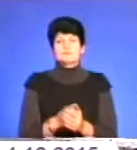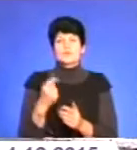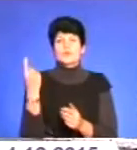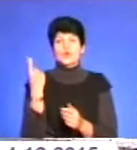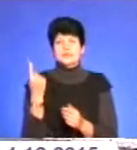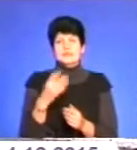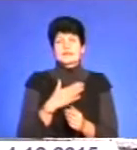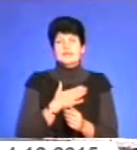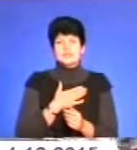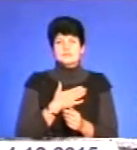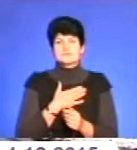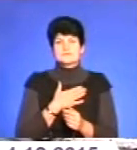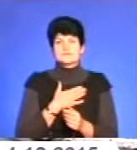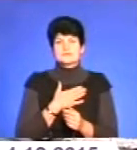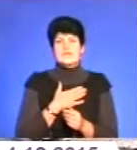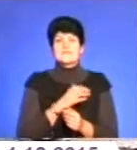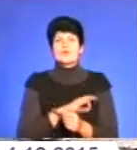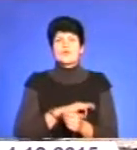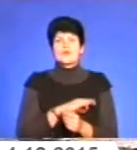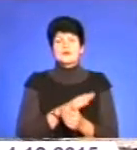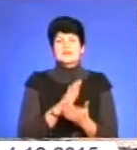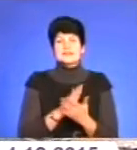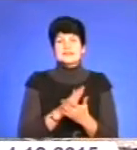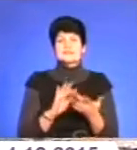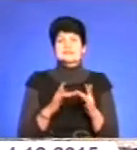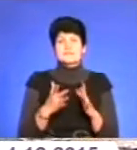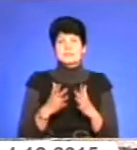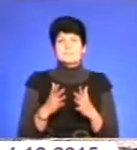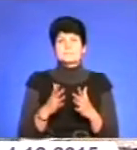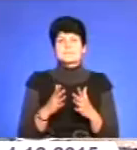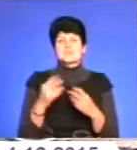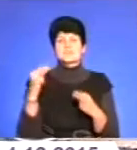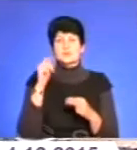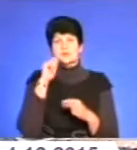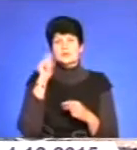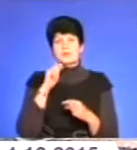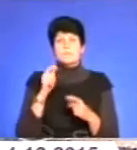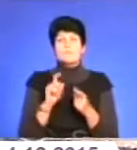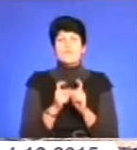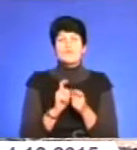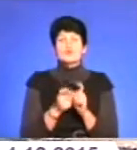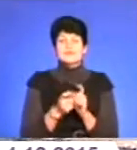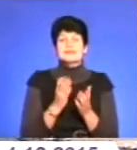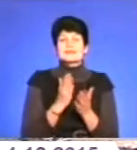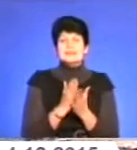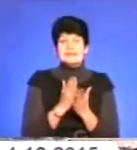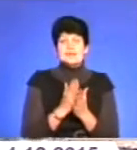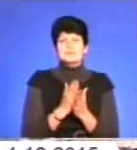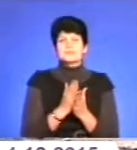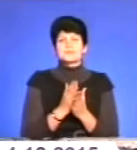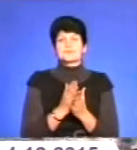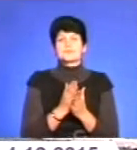вихований став срібним прозером чемпіонату освіту по боротьбі. У нас є випускники, які стали